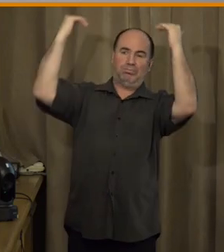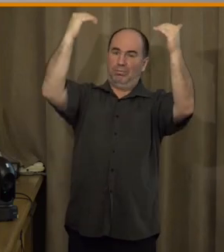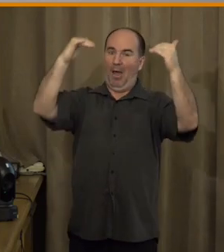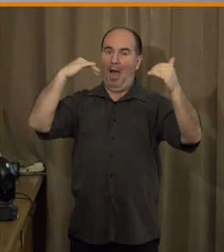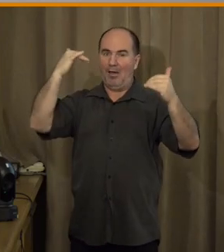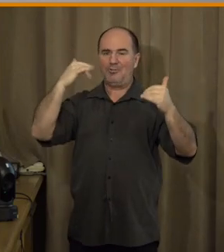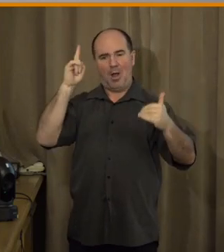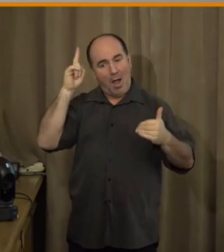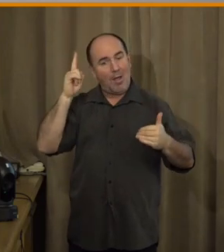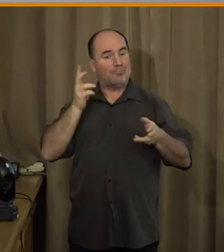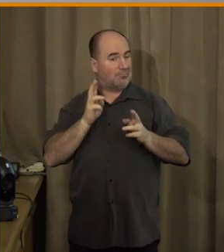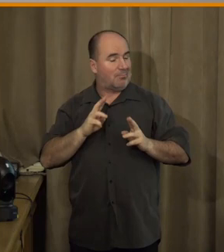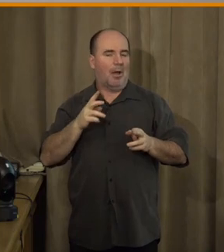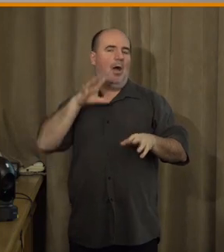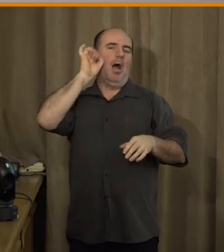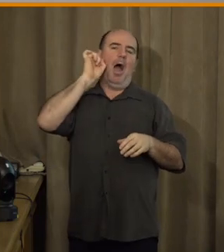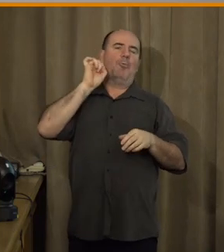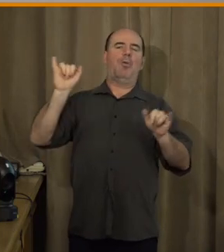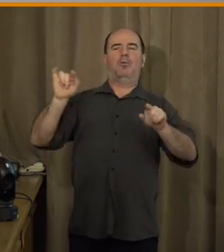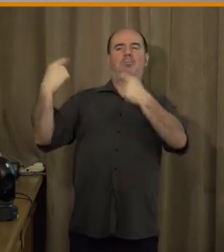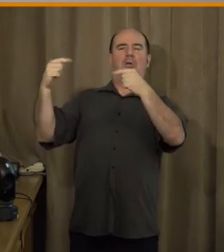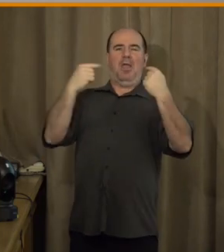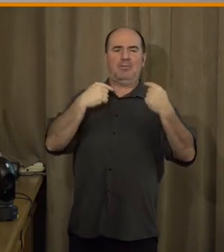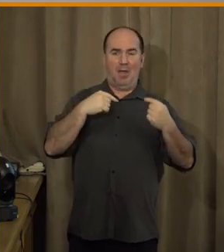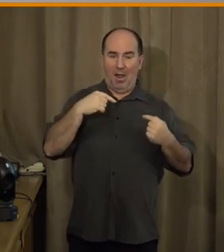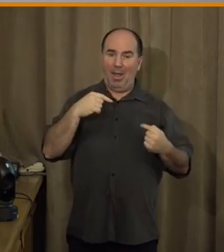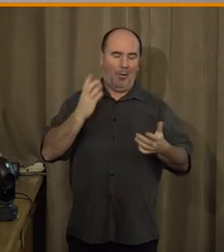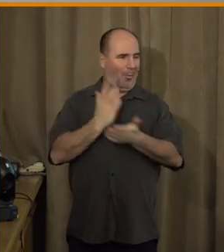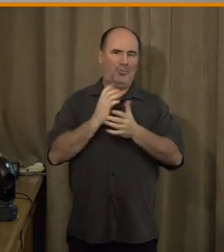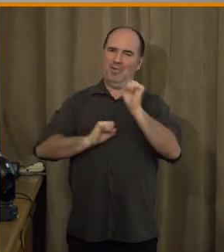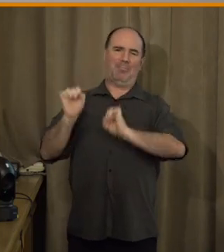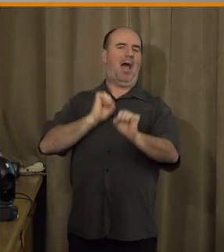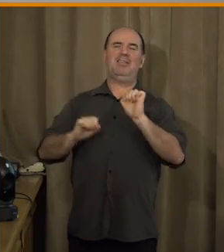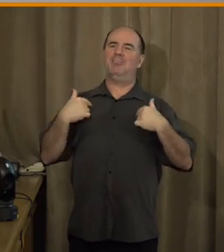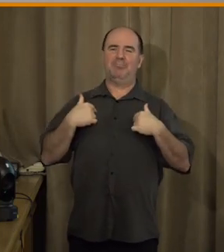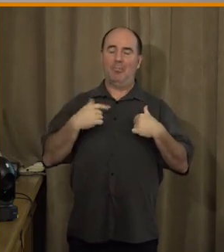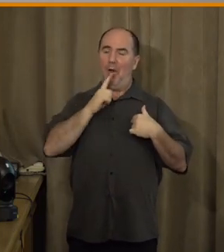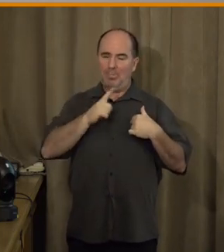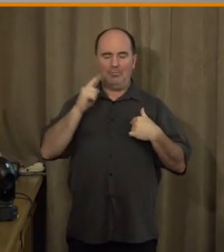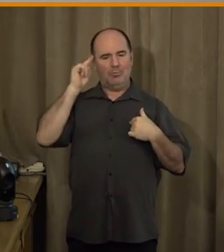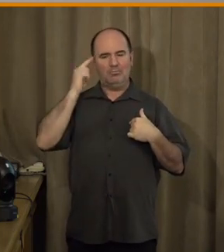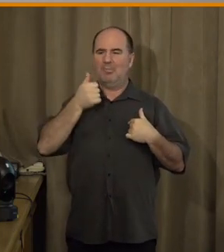výhrady proti tomu, ale už se tomu nebráníme tolik jako ještě třeba před rokem.